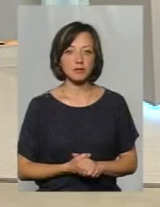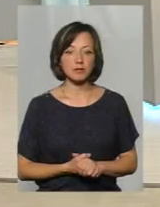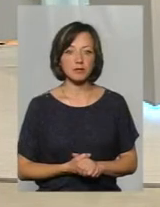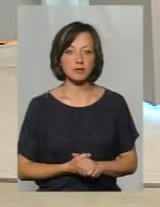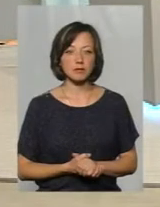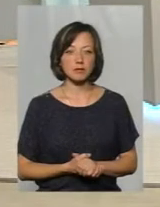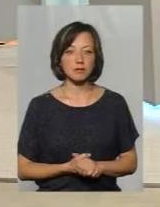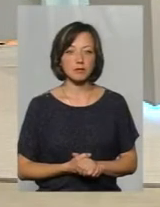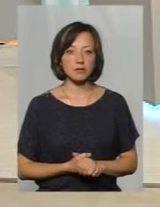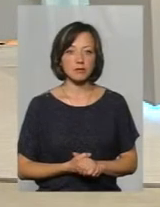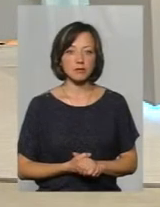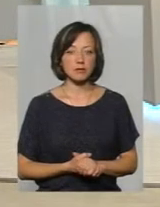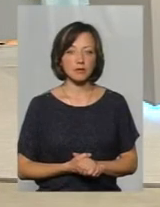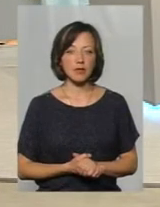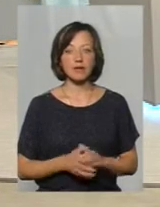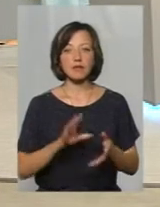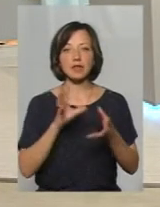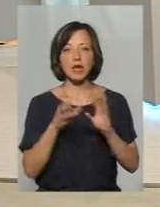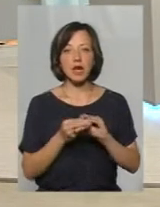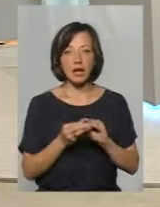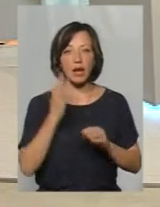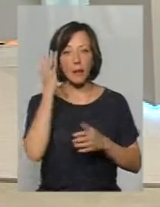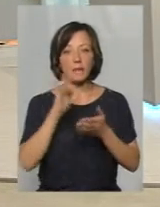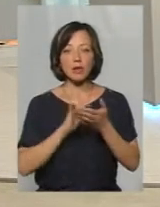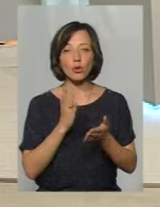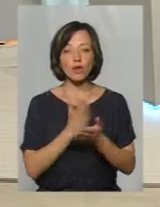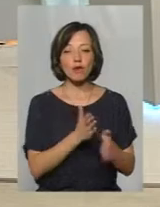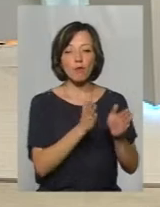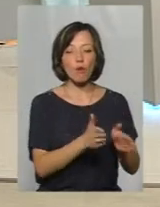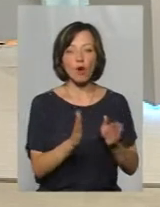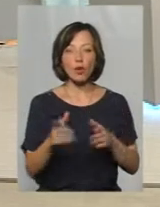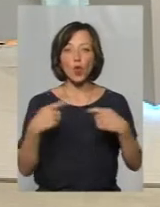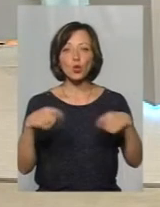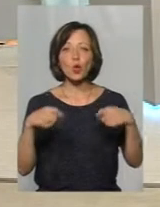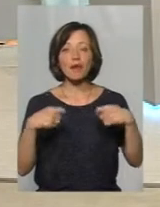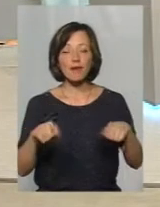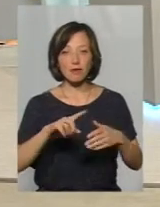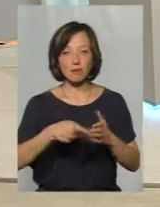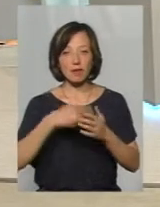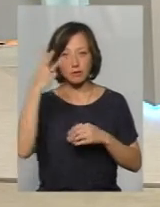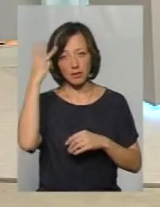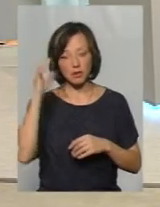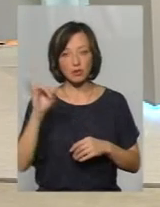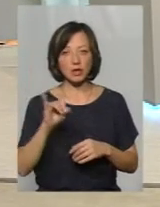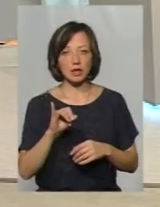взагалі, метою є впорядкування торгівлі в місті Хмельницькому і,